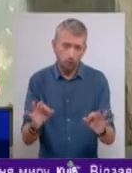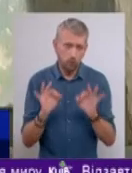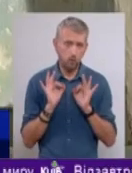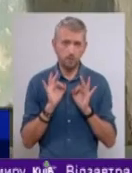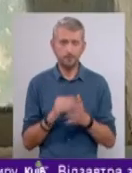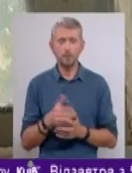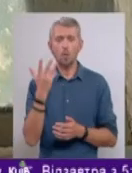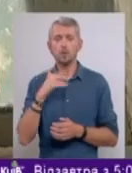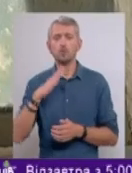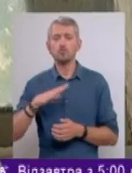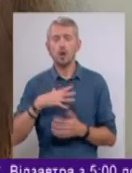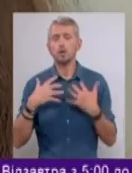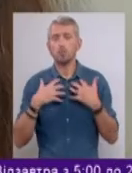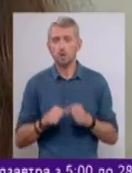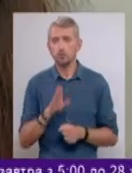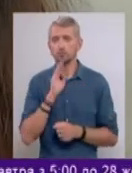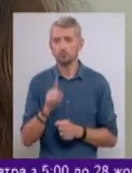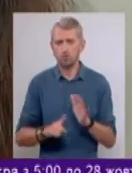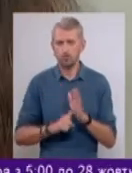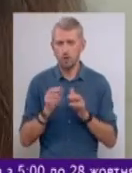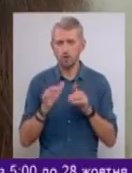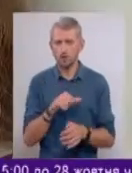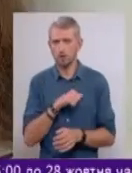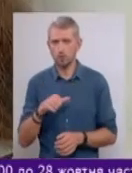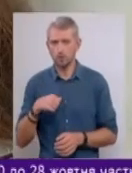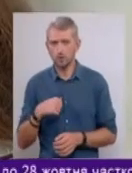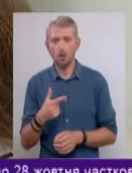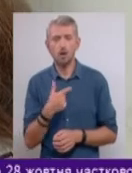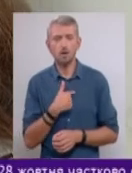Коли чекати на бридло, Олена почала діяти самостійно.